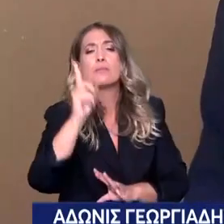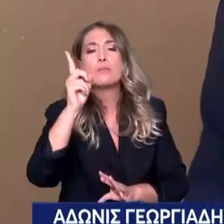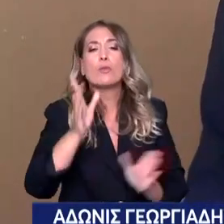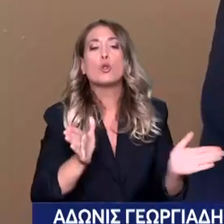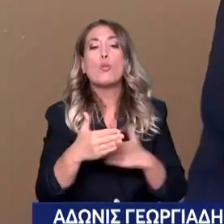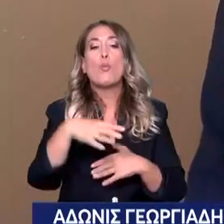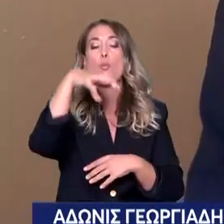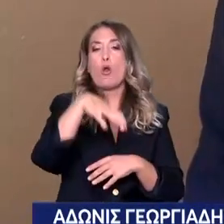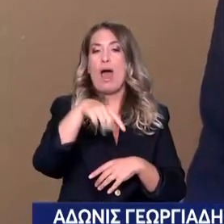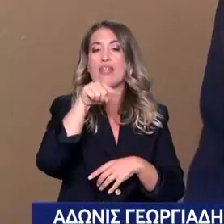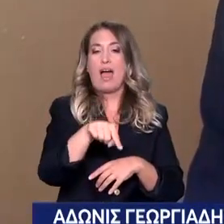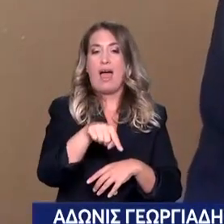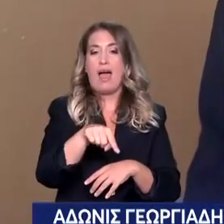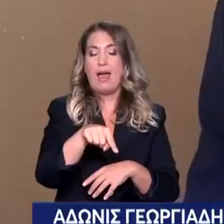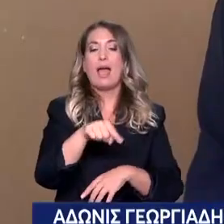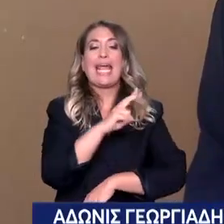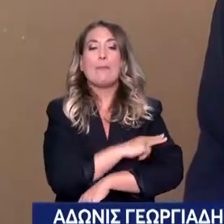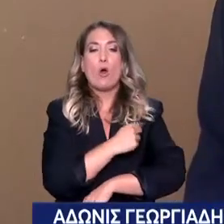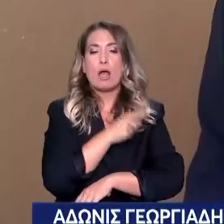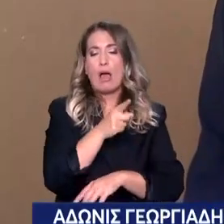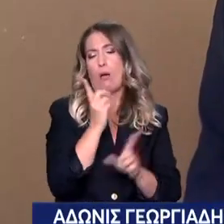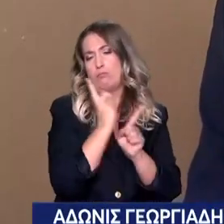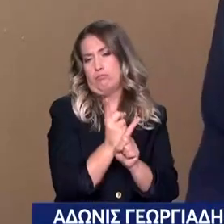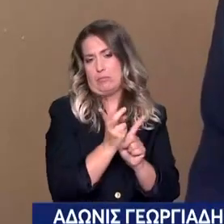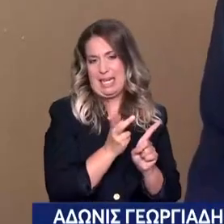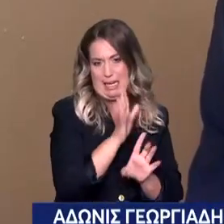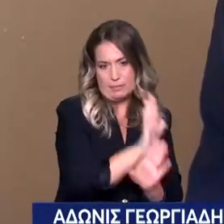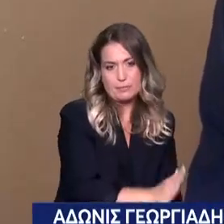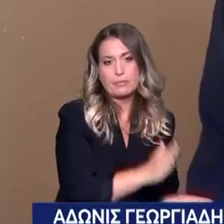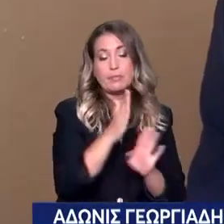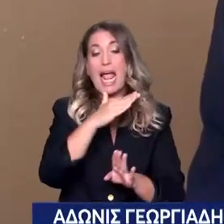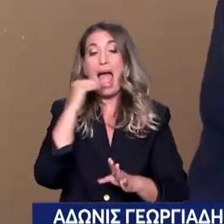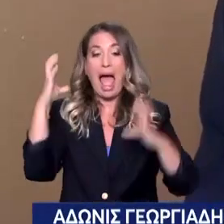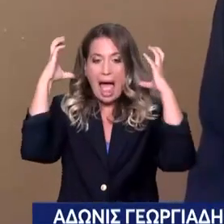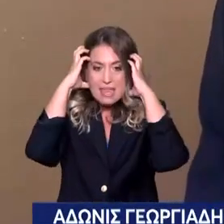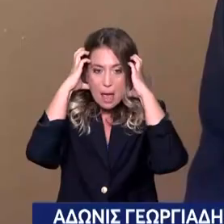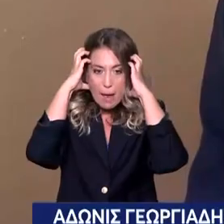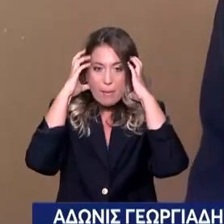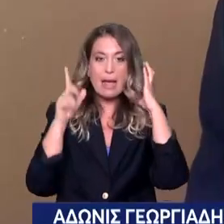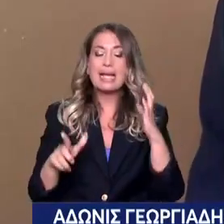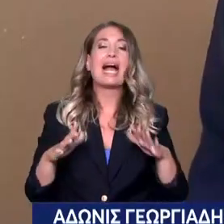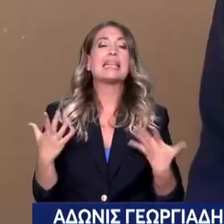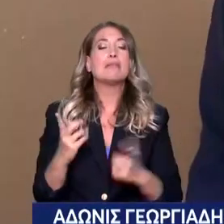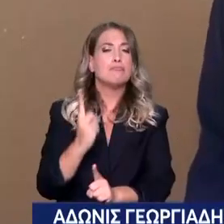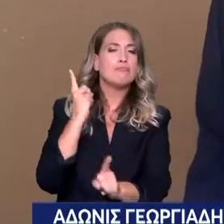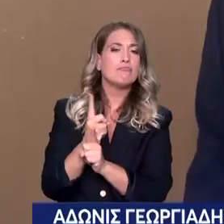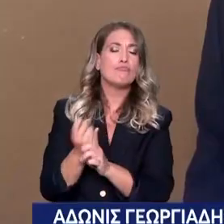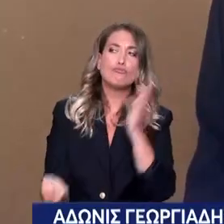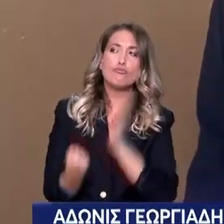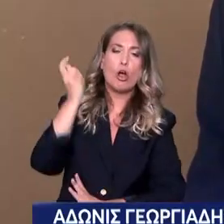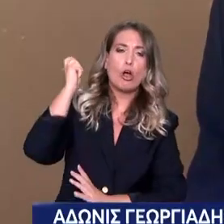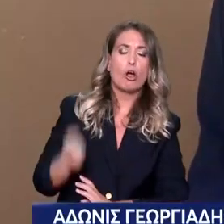μας στην Ελλάδα στη Βόρεια Ελλάδα στο Νοσοκομείο Ιπποκράτειο και μετά πήγα στο ΑΚΕΠΑ και εγγενίασα το νέο μεγάλο μηχάνημα στεφανιογραφίας το